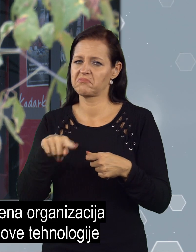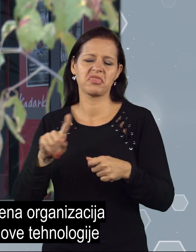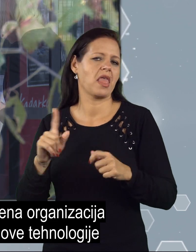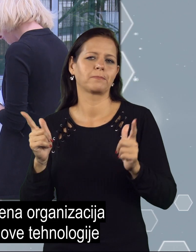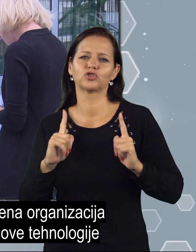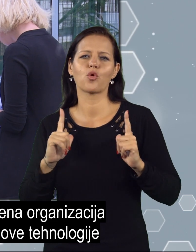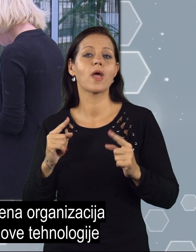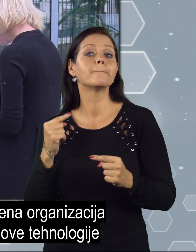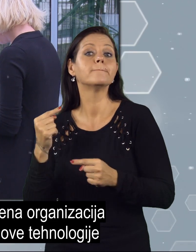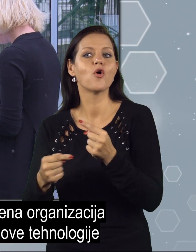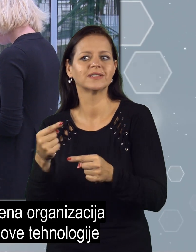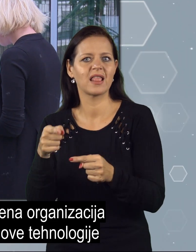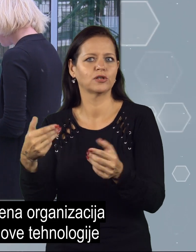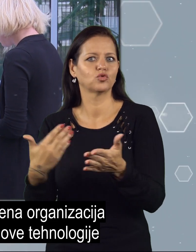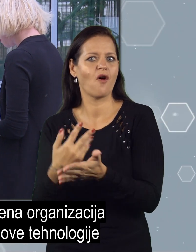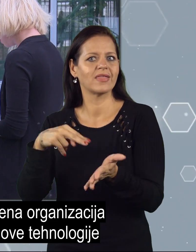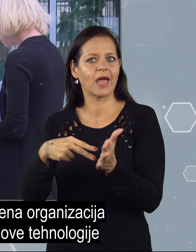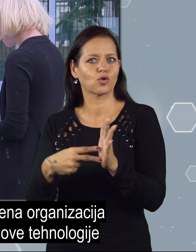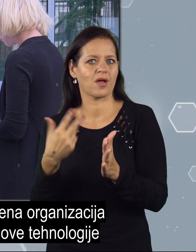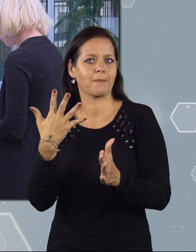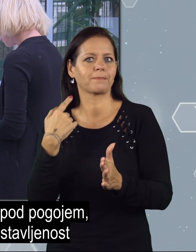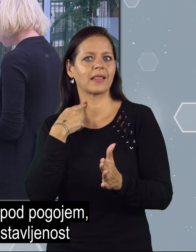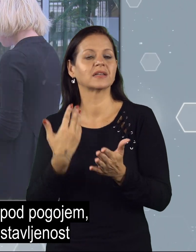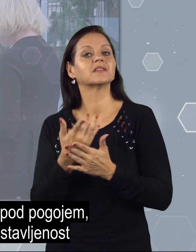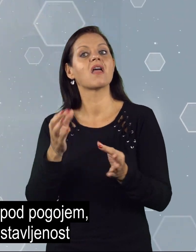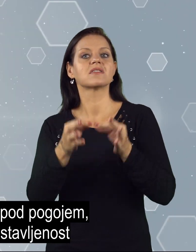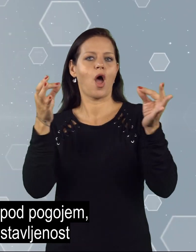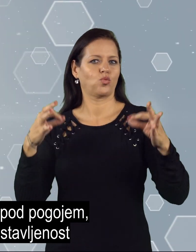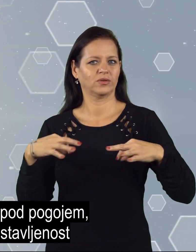pričakuje posledic nove tehnologije 5G za javno zdravje.